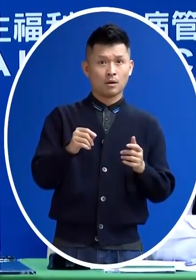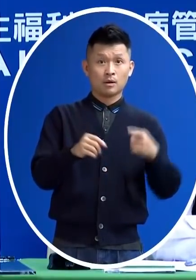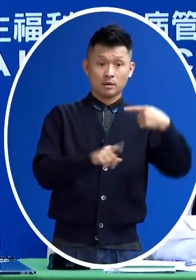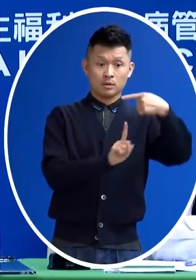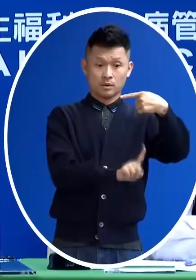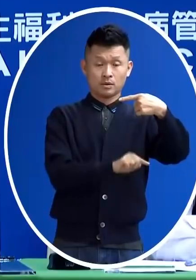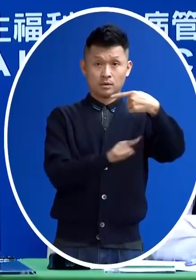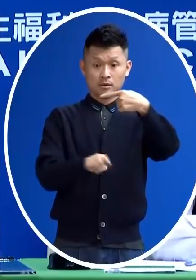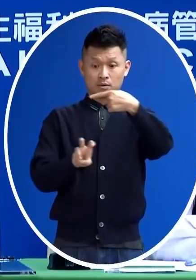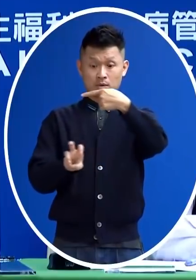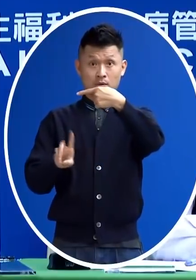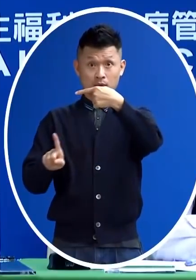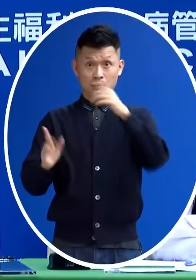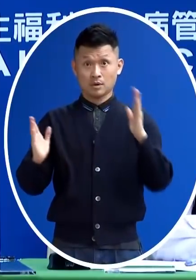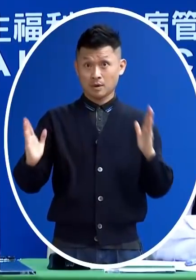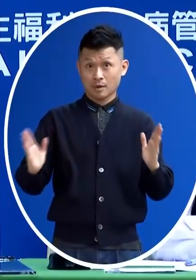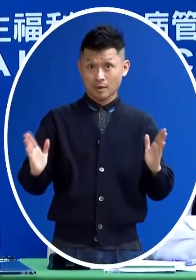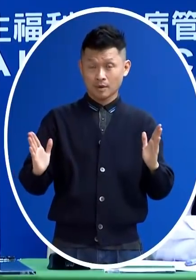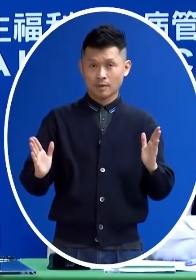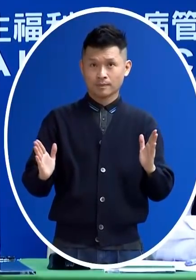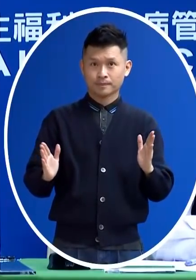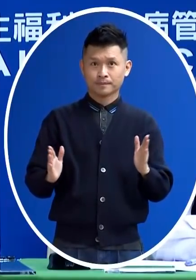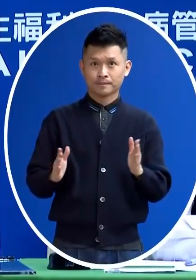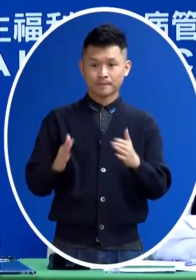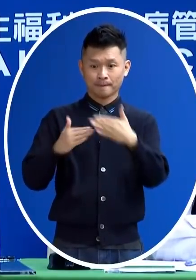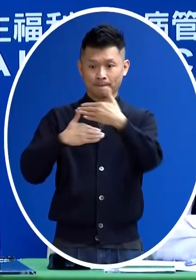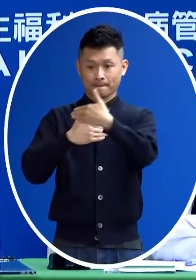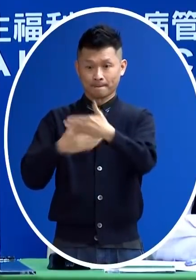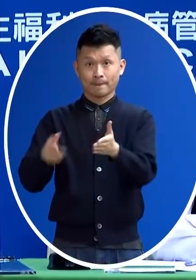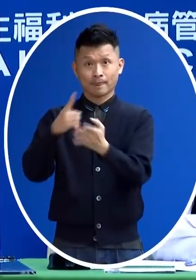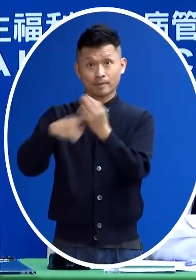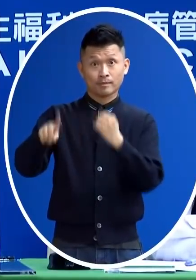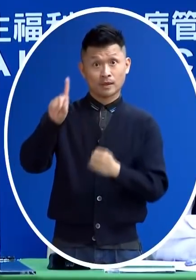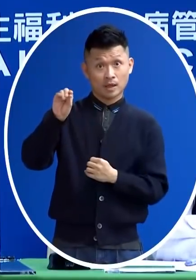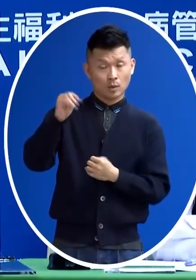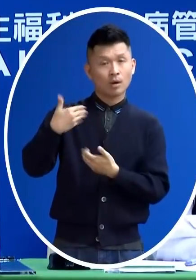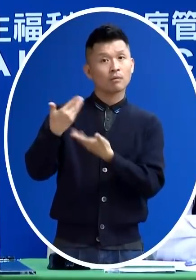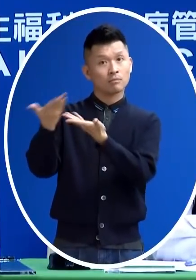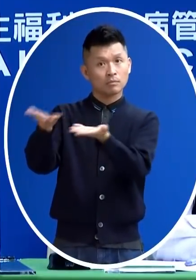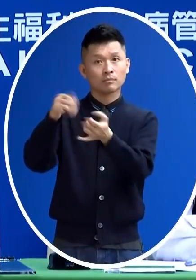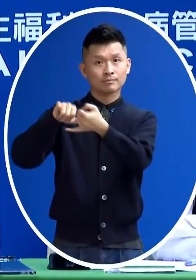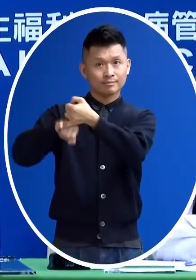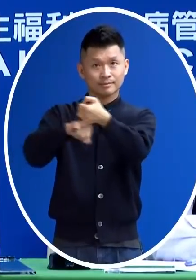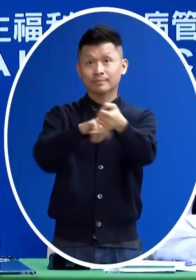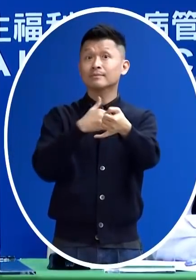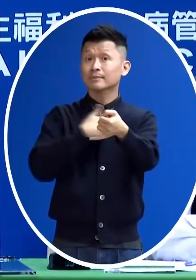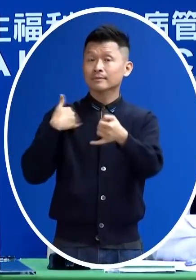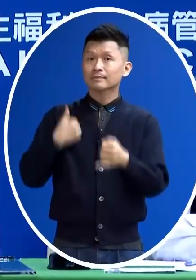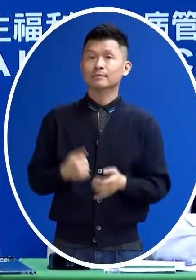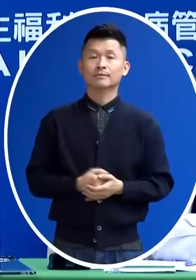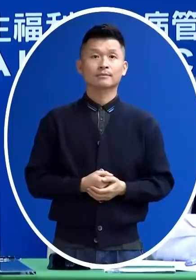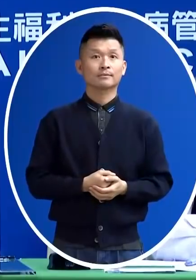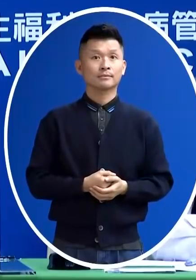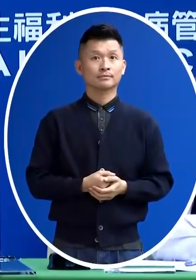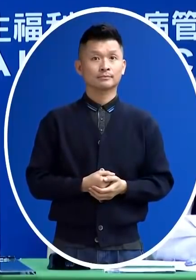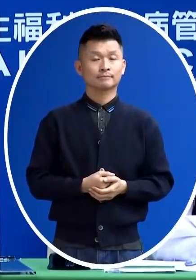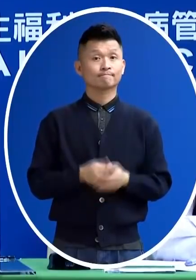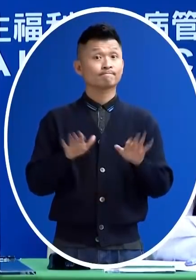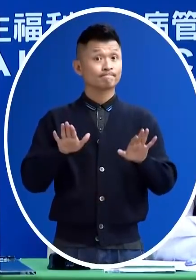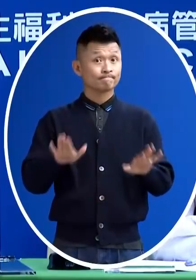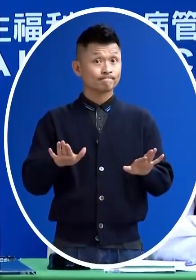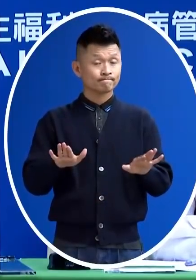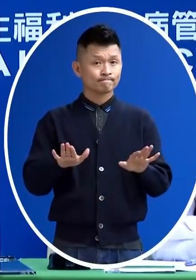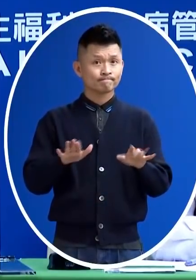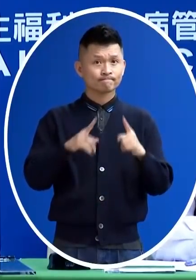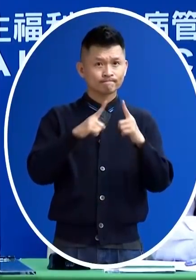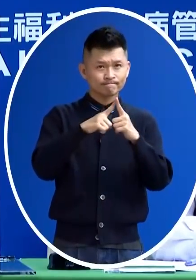月1號到1月31號可以多提供出1萬間出來那這個是不用說 特別的去把現在人